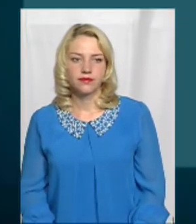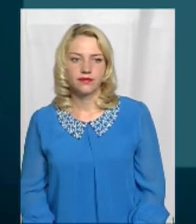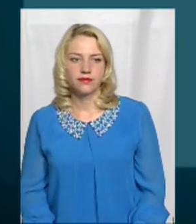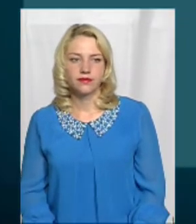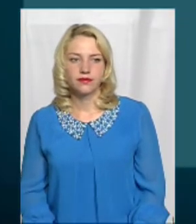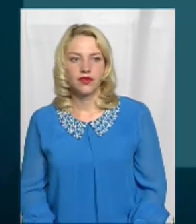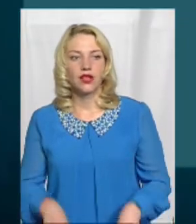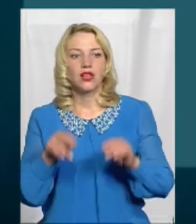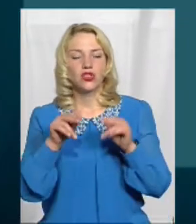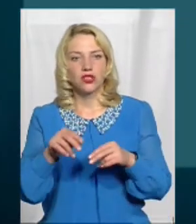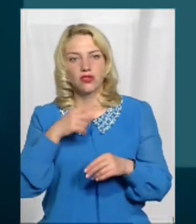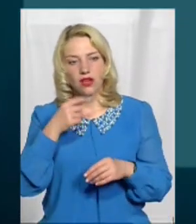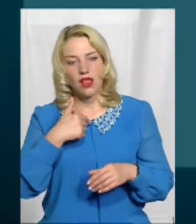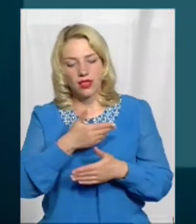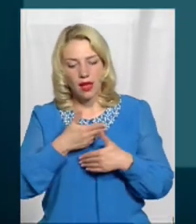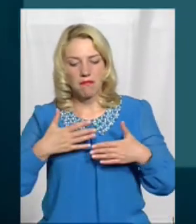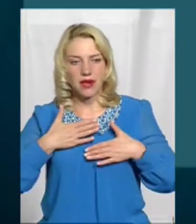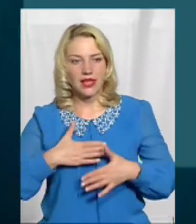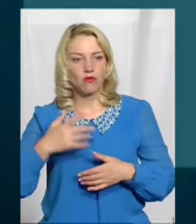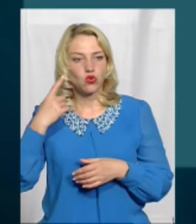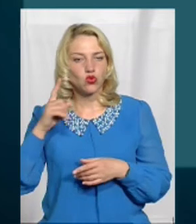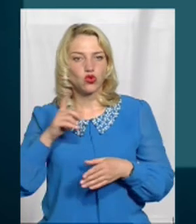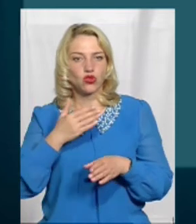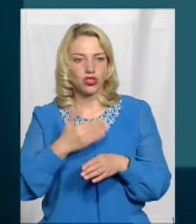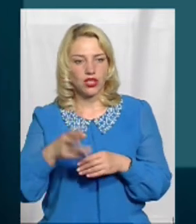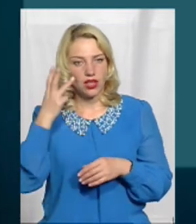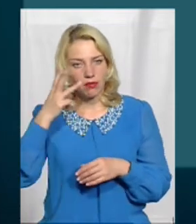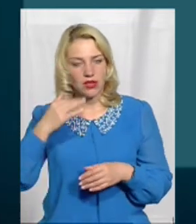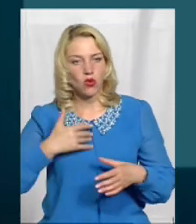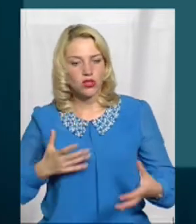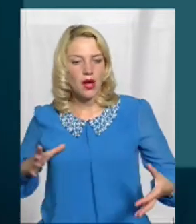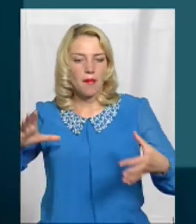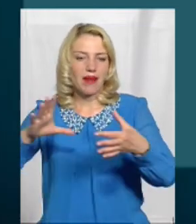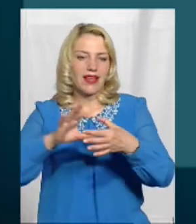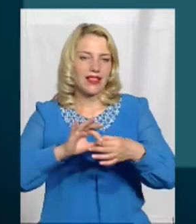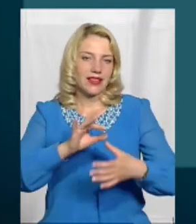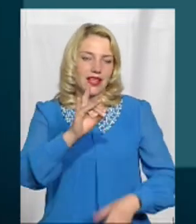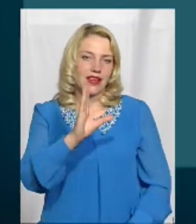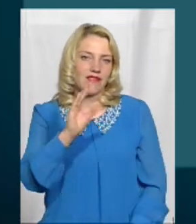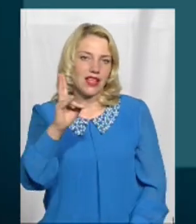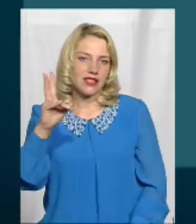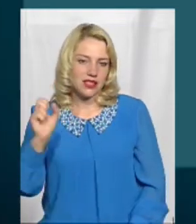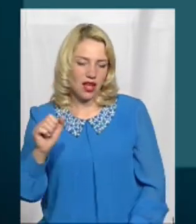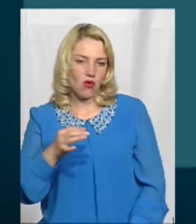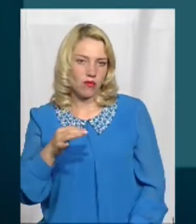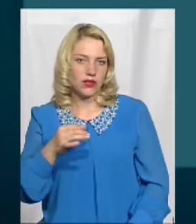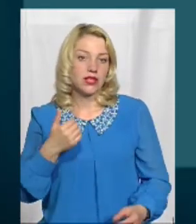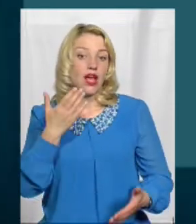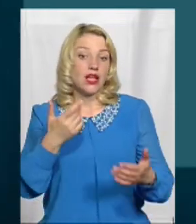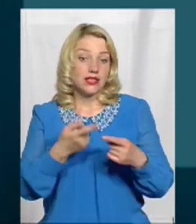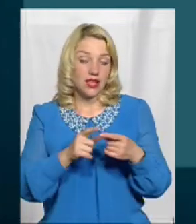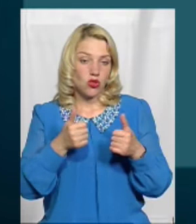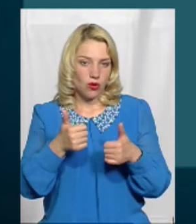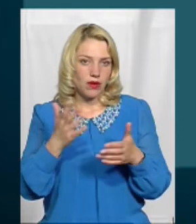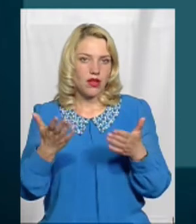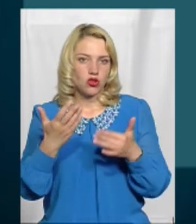Чесно кажучи, нам приємно чути, що в частина Хмельниччини хоче доєднатися до Рівненщини Це добре І якщо у нас з'явиться ще